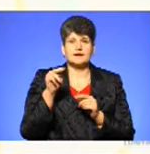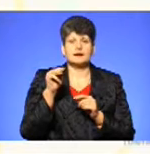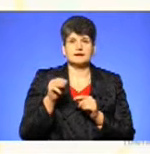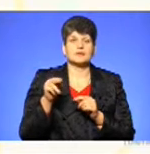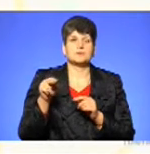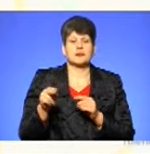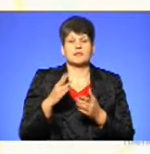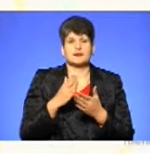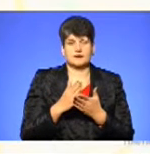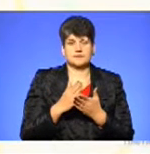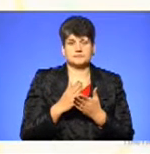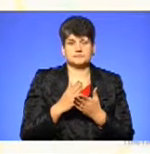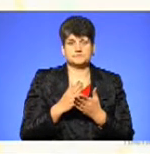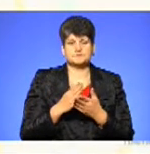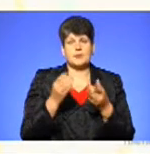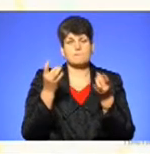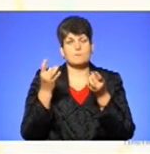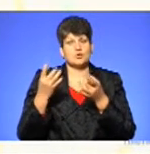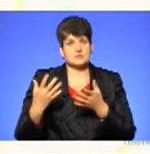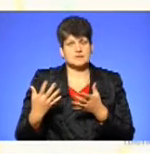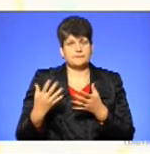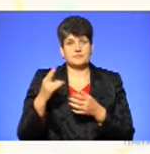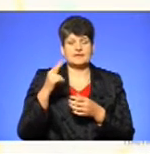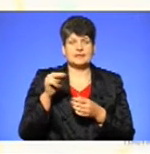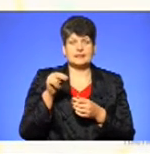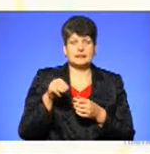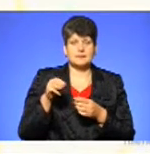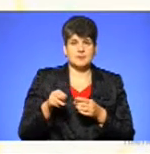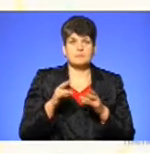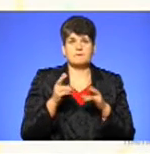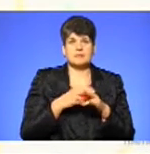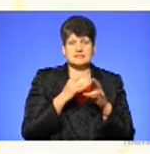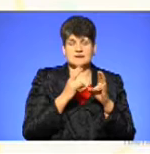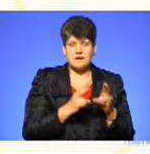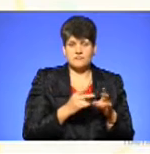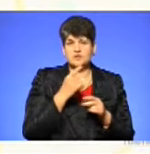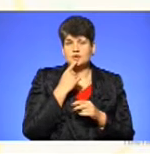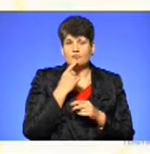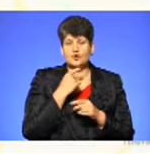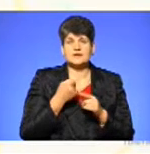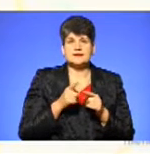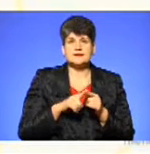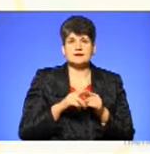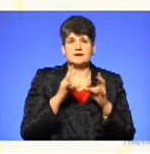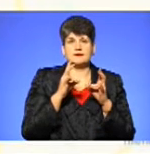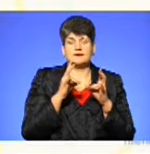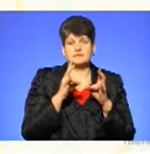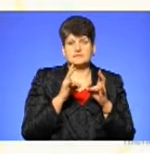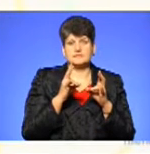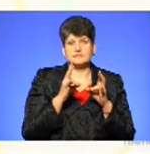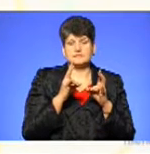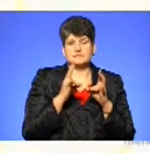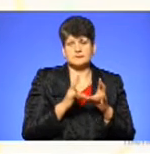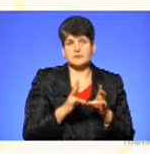як прості, тобто ДТП без термомних, а червоними – це ДТП з постраждалими, тобто туди